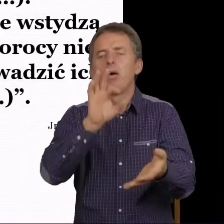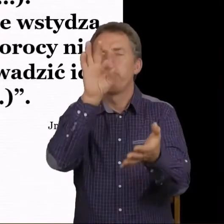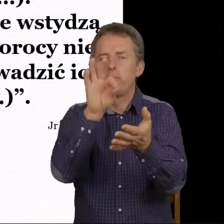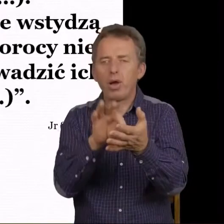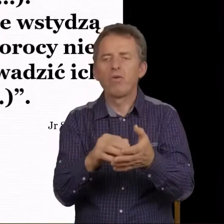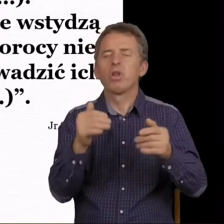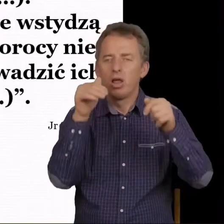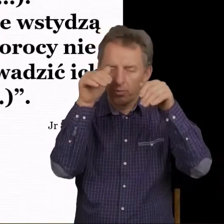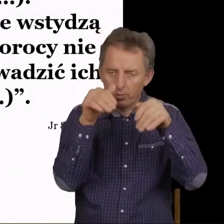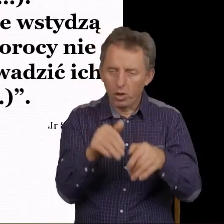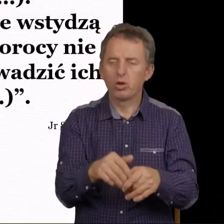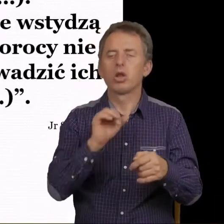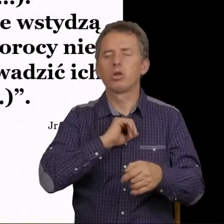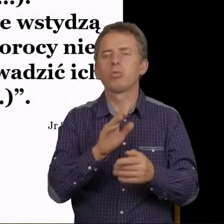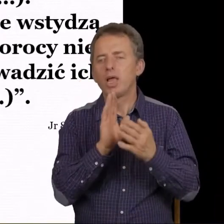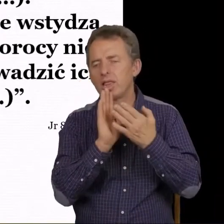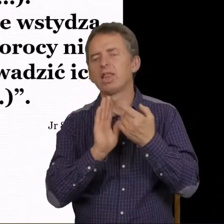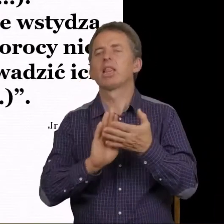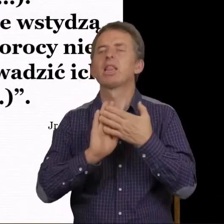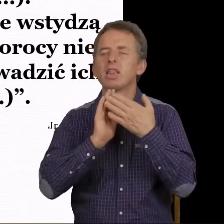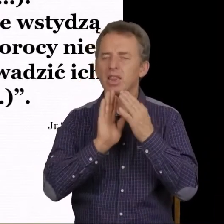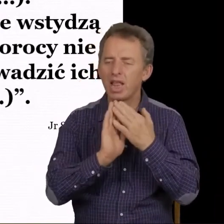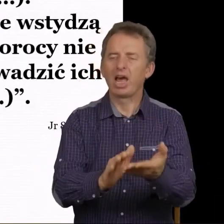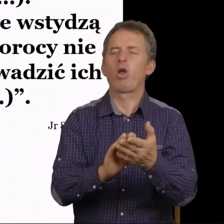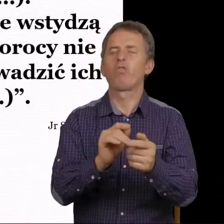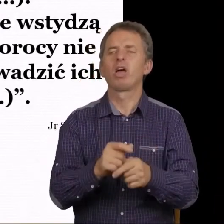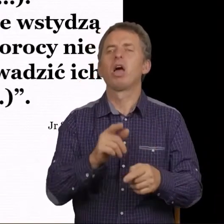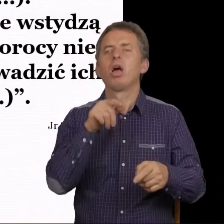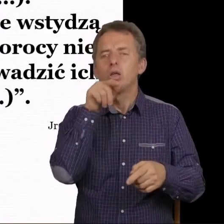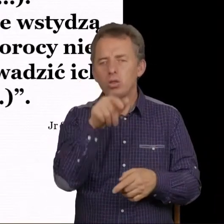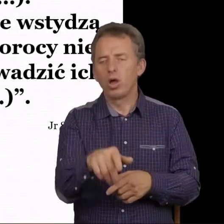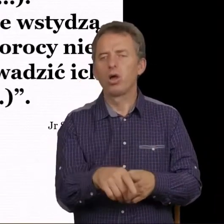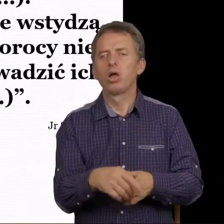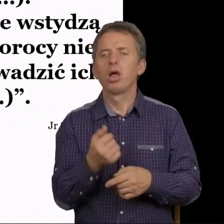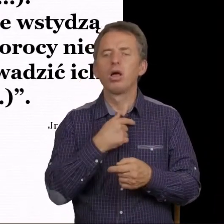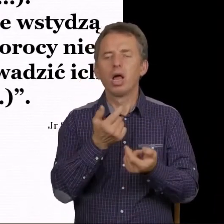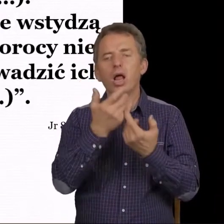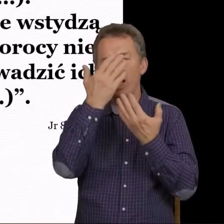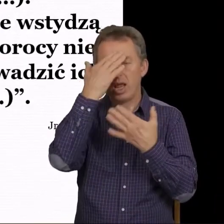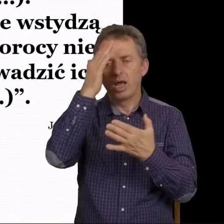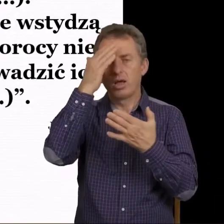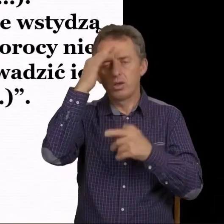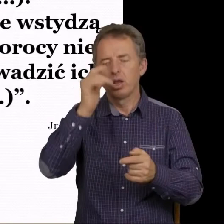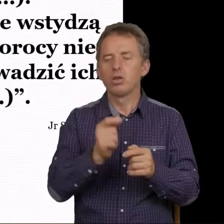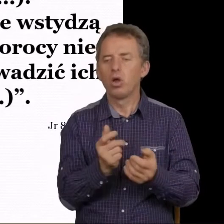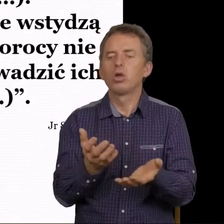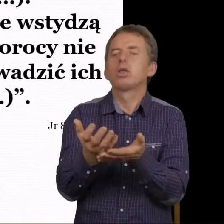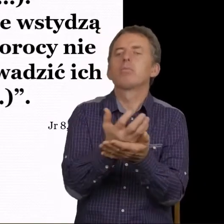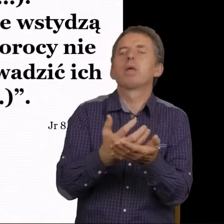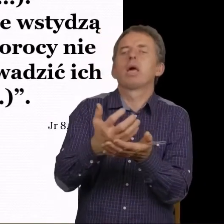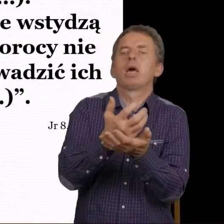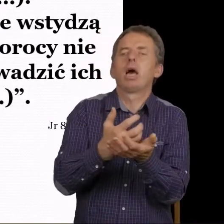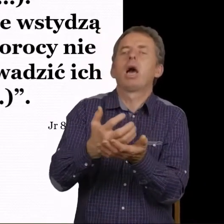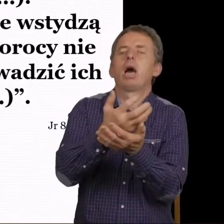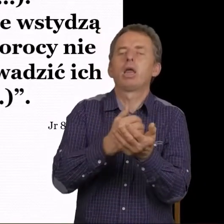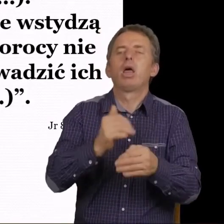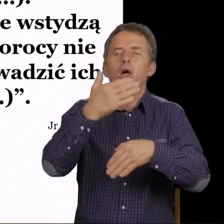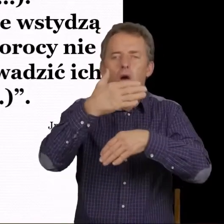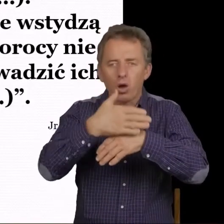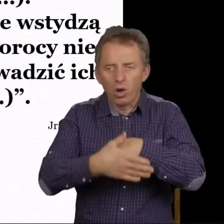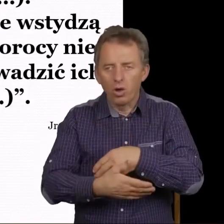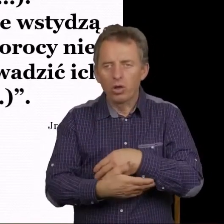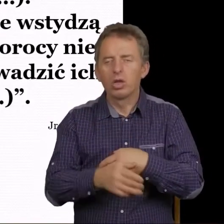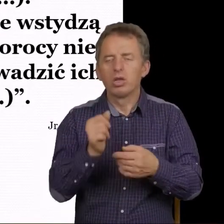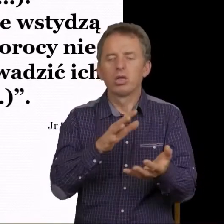można by darować, prawda? Ale ponieważ król je sobie bagatelizuje, to one się kumulują i koniec jest